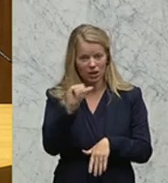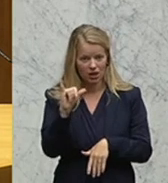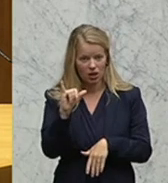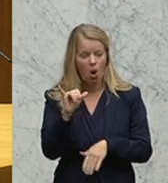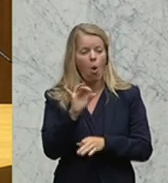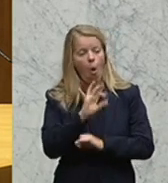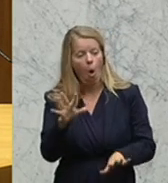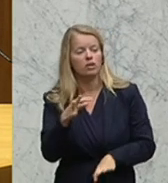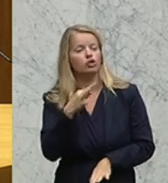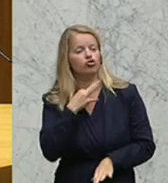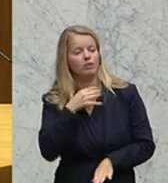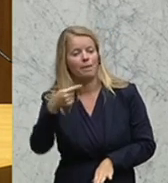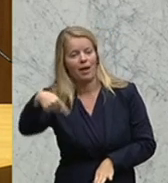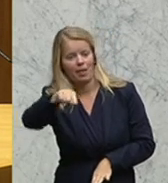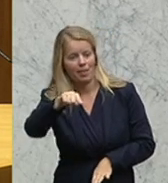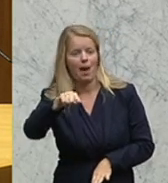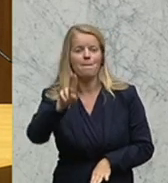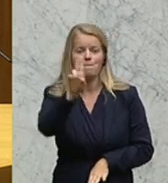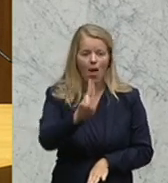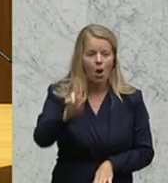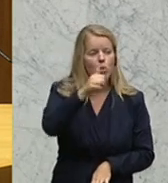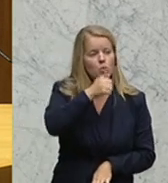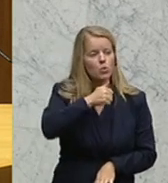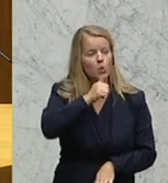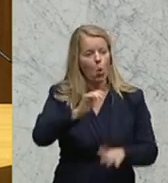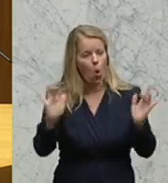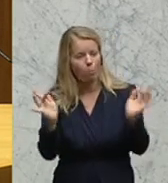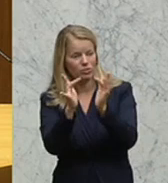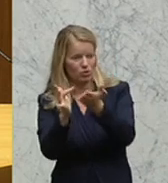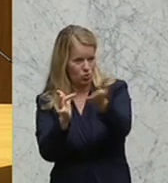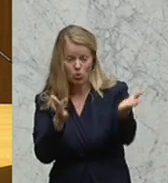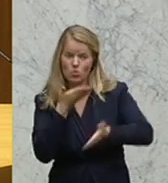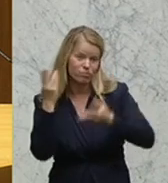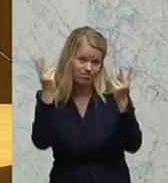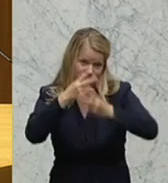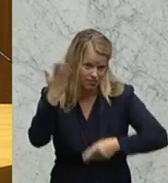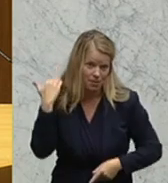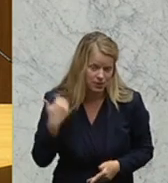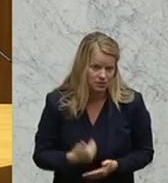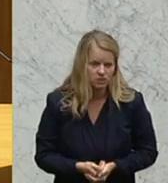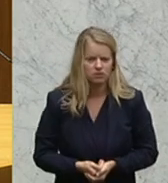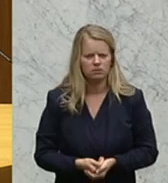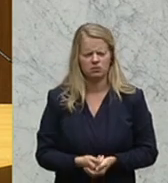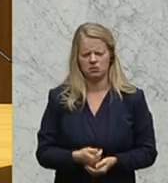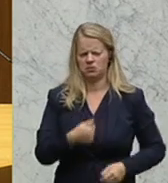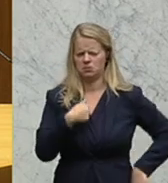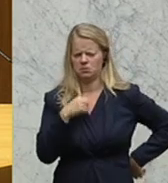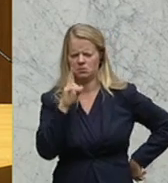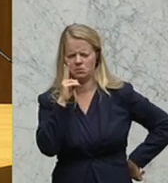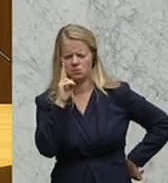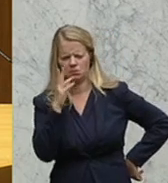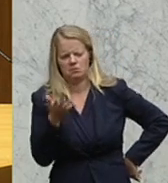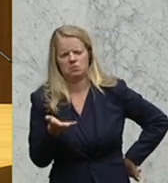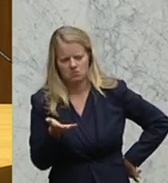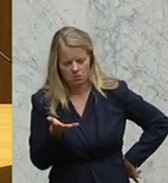Stimmen der blau-grünen Opposition gefasst. Ich habe mich damals auch ernsthaft gefragt, meine Damen und Herren, wo